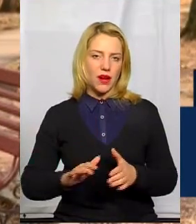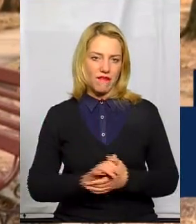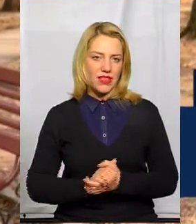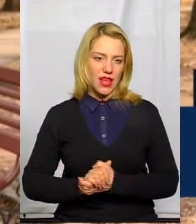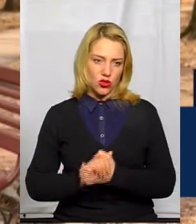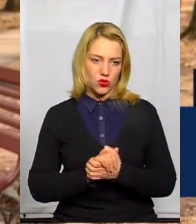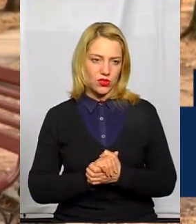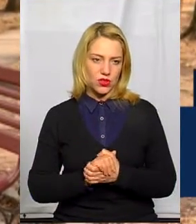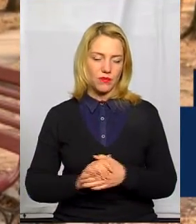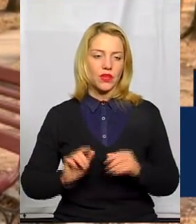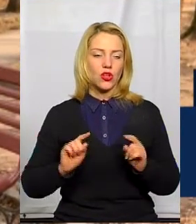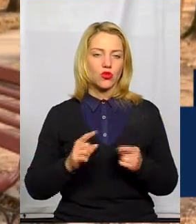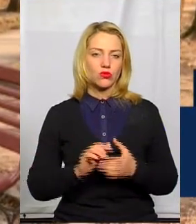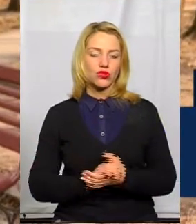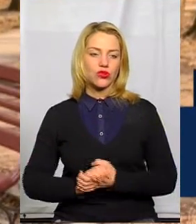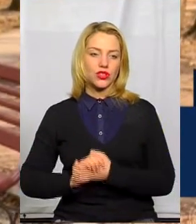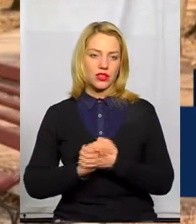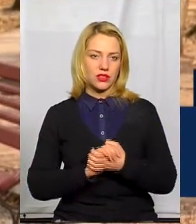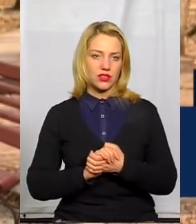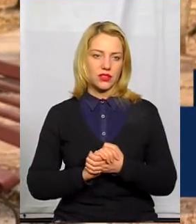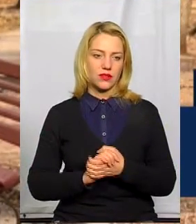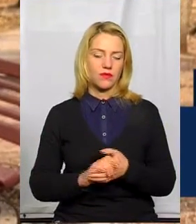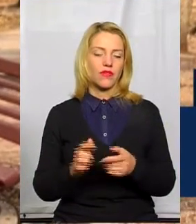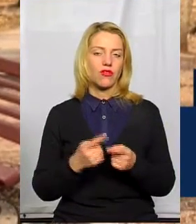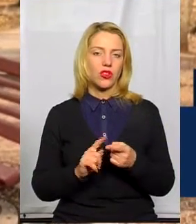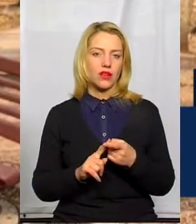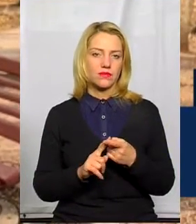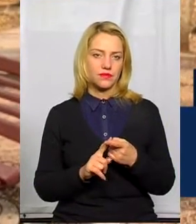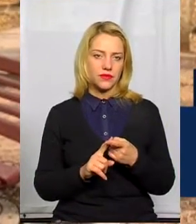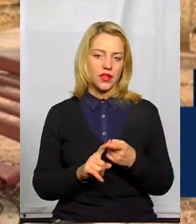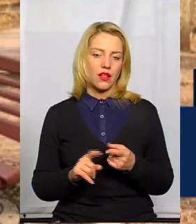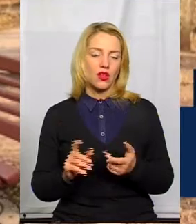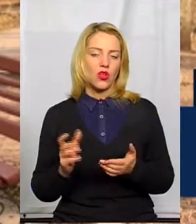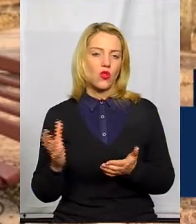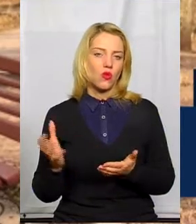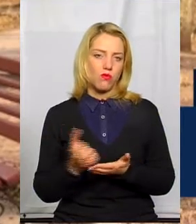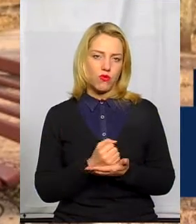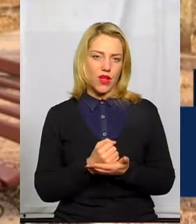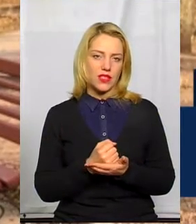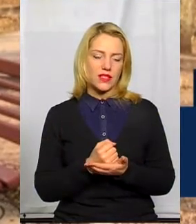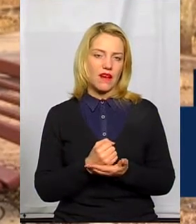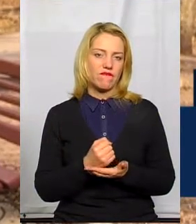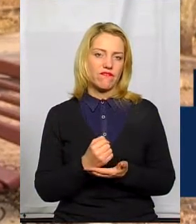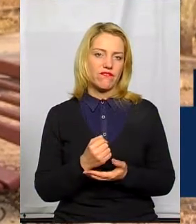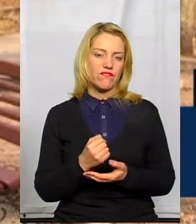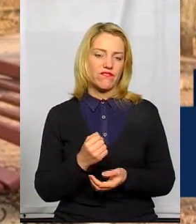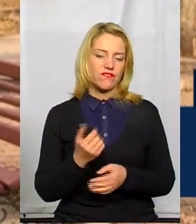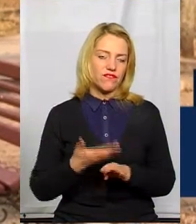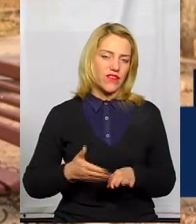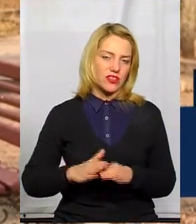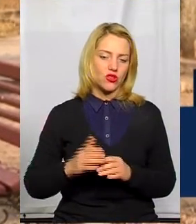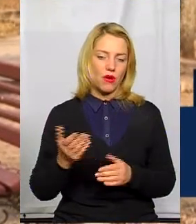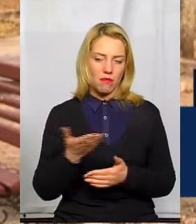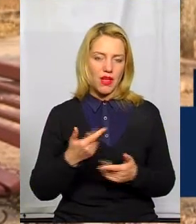єдність, вона добувалася важко. От ми її здобули. І